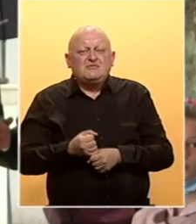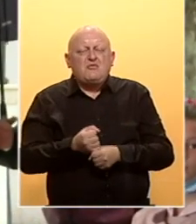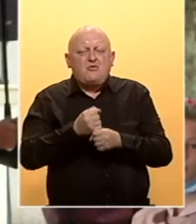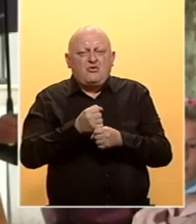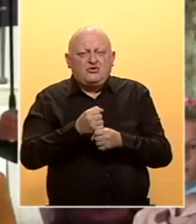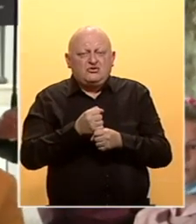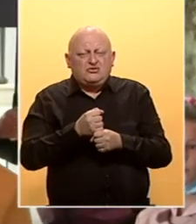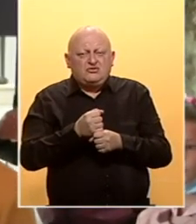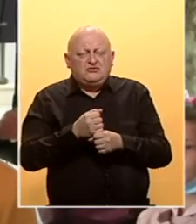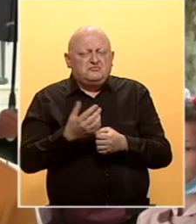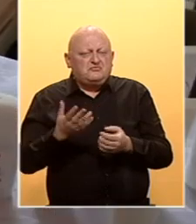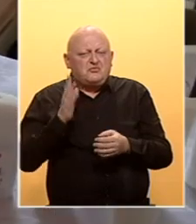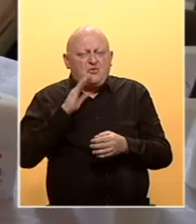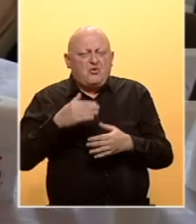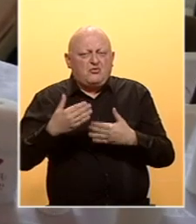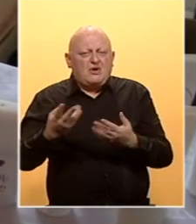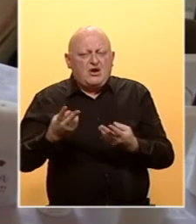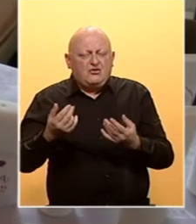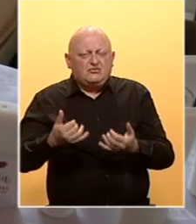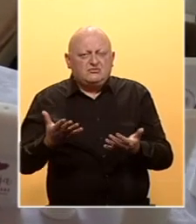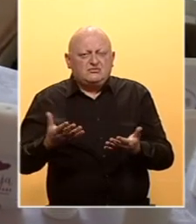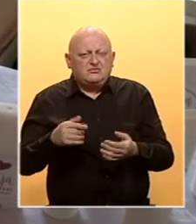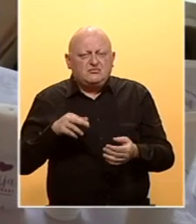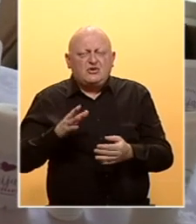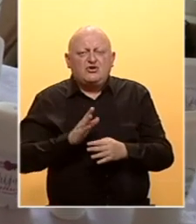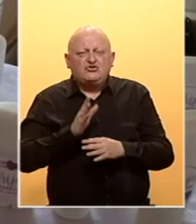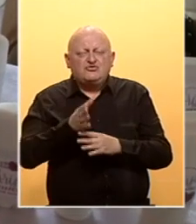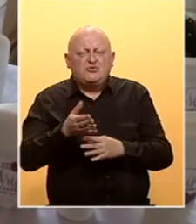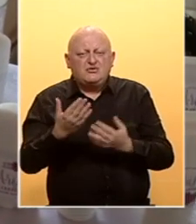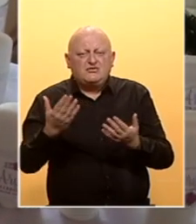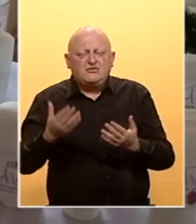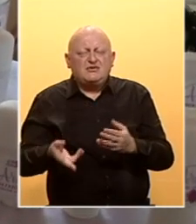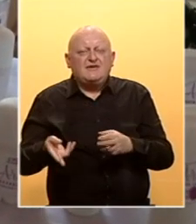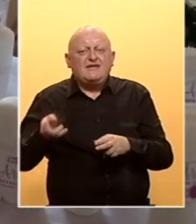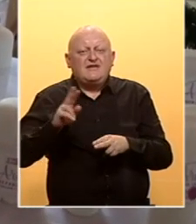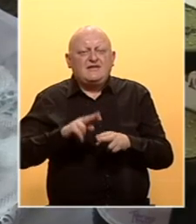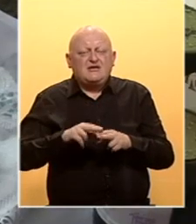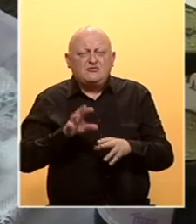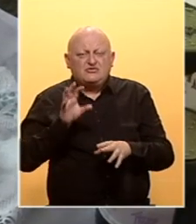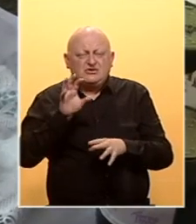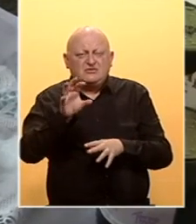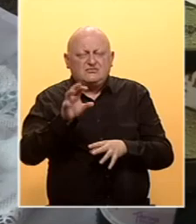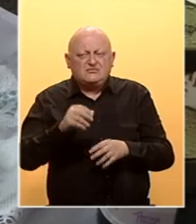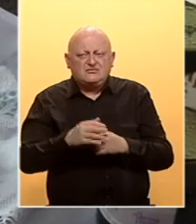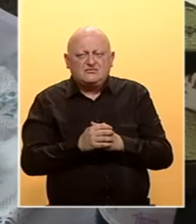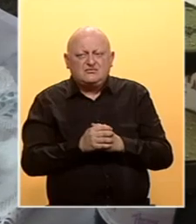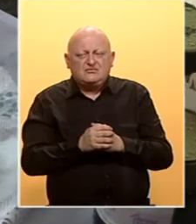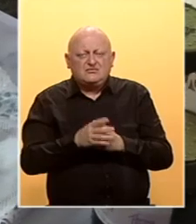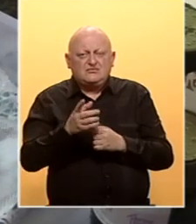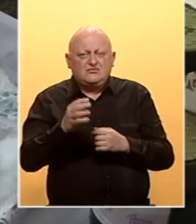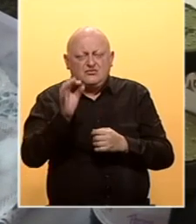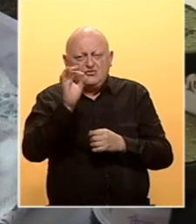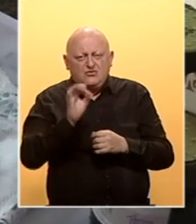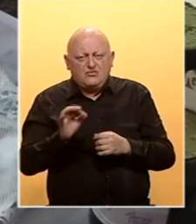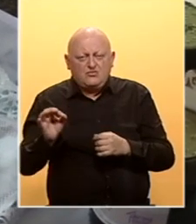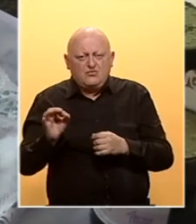formalna kao što je ovo danas da dođemo da posjetimo sajam. Više se fokusiramo, evo to je u planu